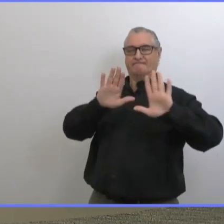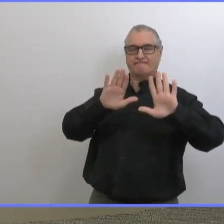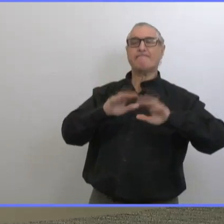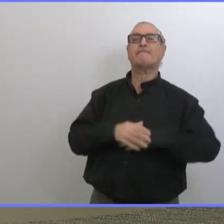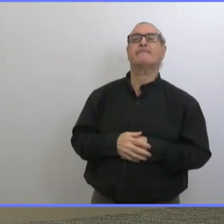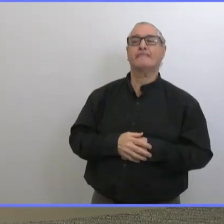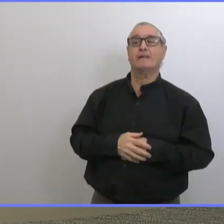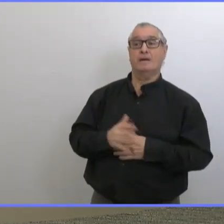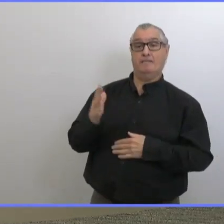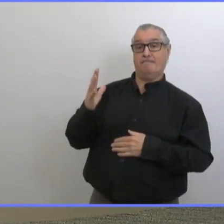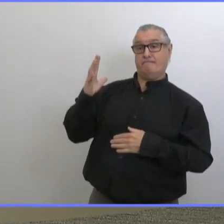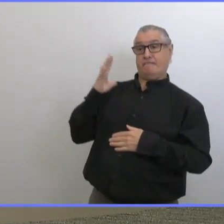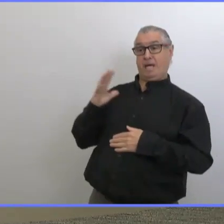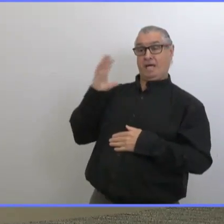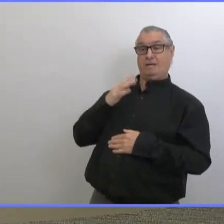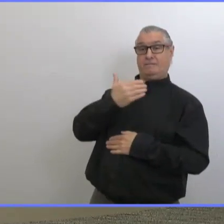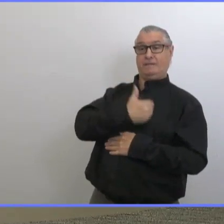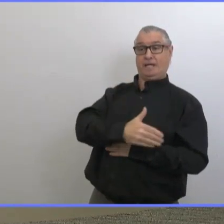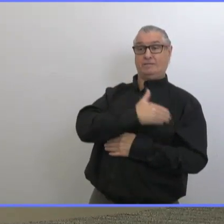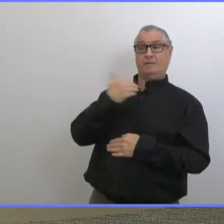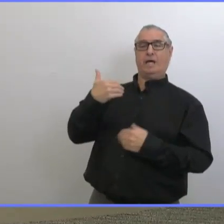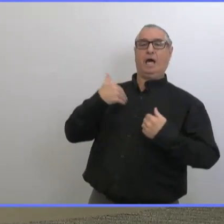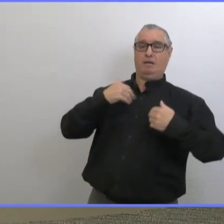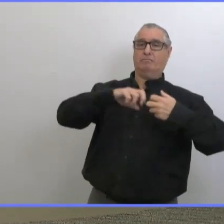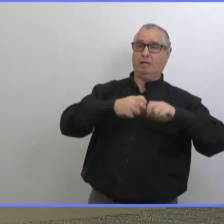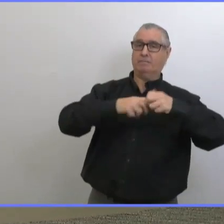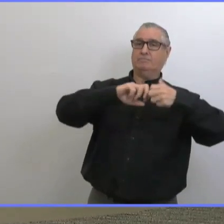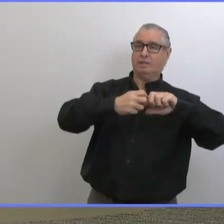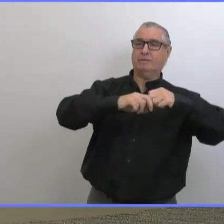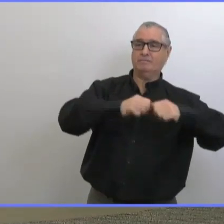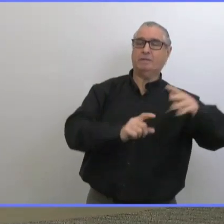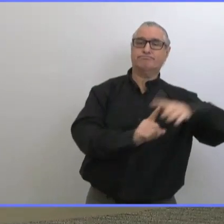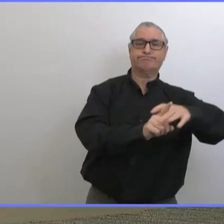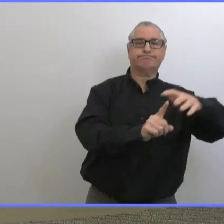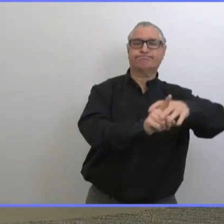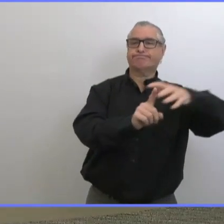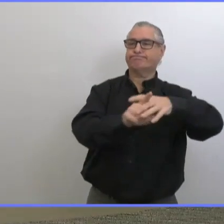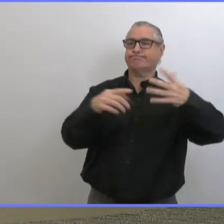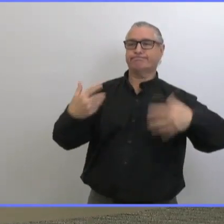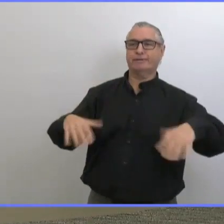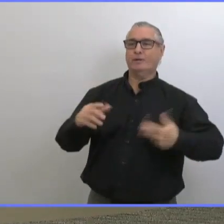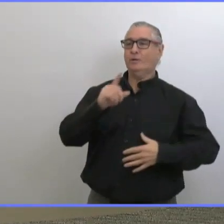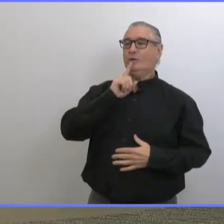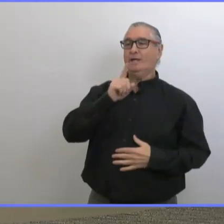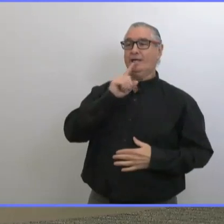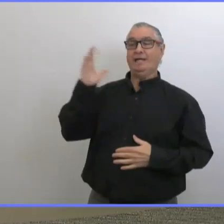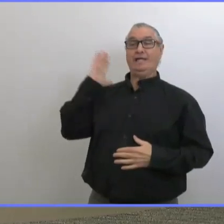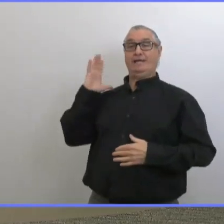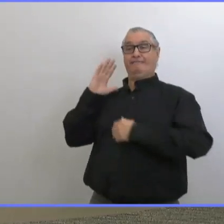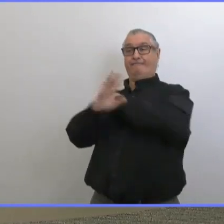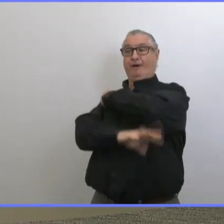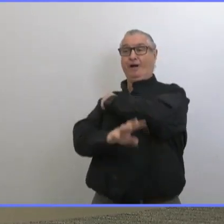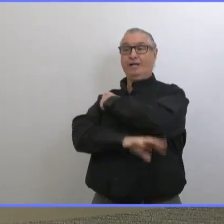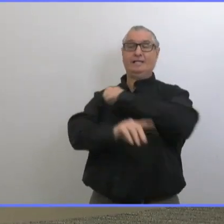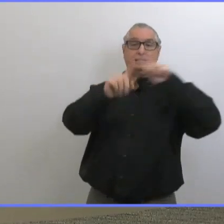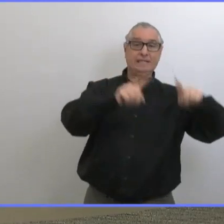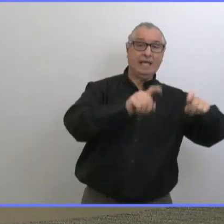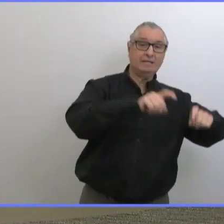Compte tenu de ce qui s'est passé par le passé au Manitoba, en septembre, les problèmes avec